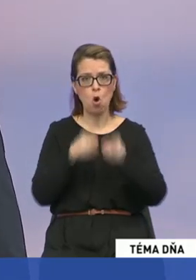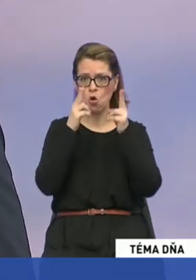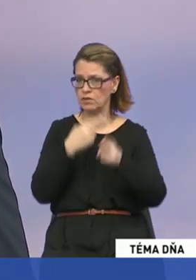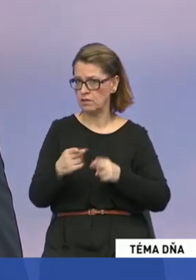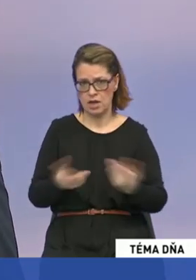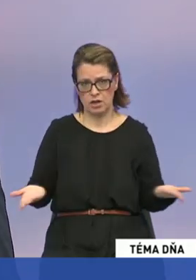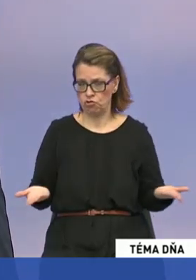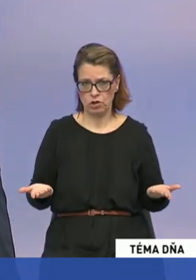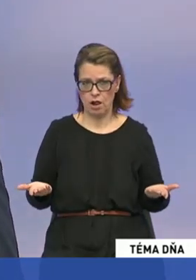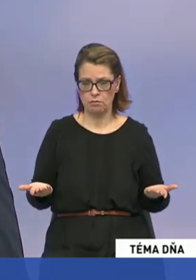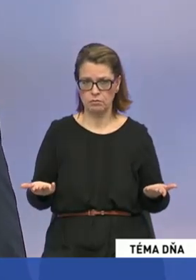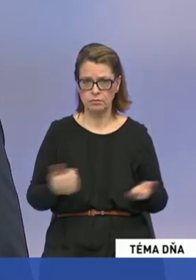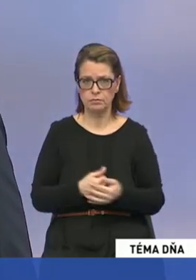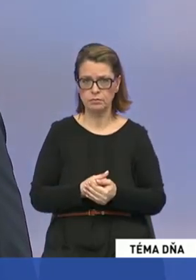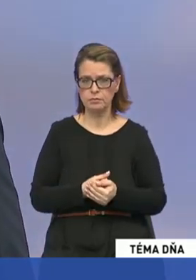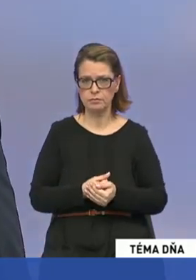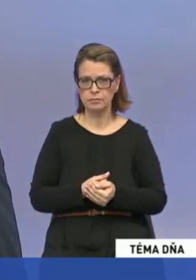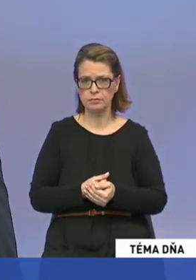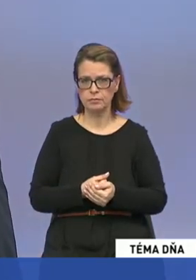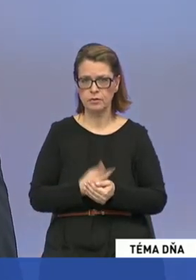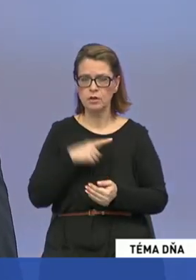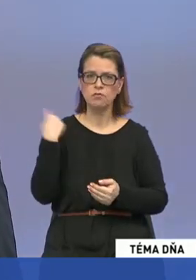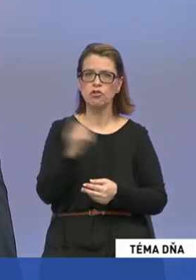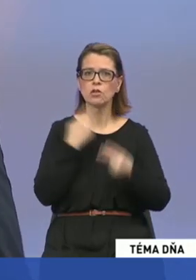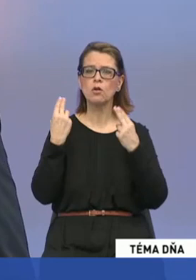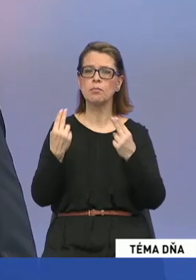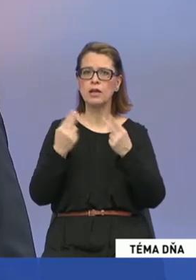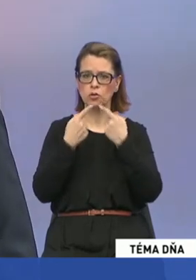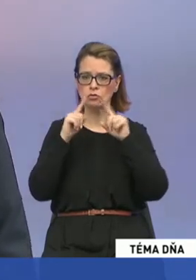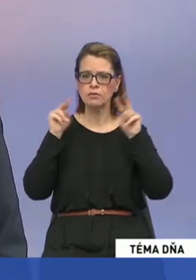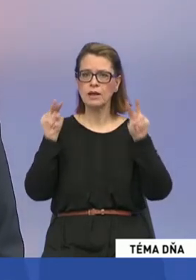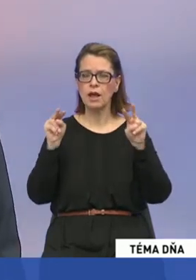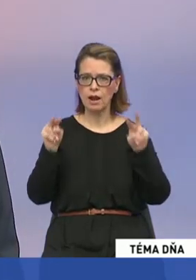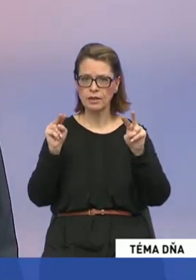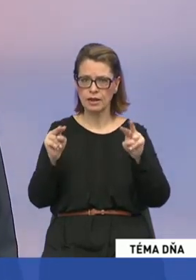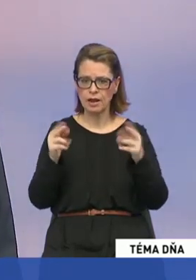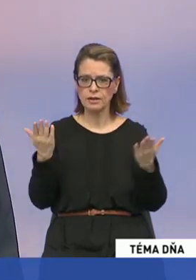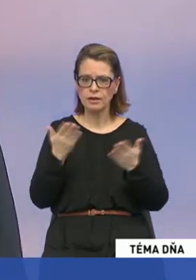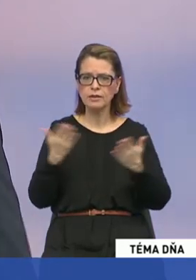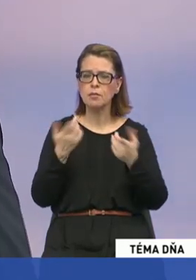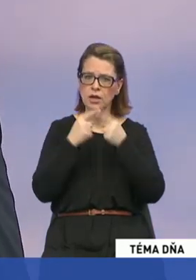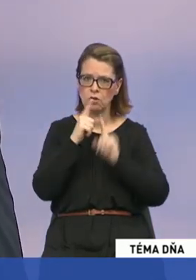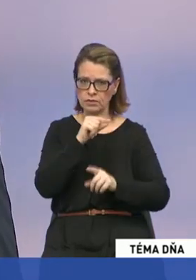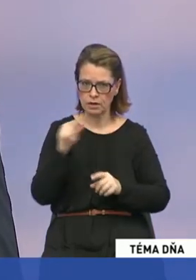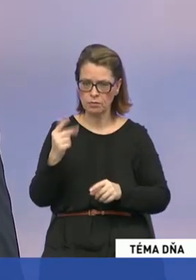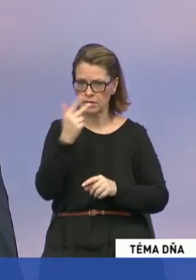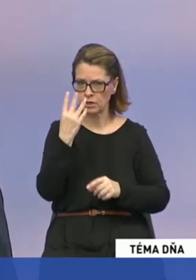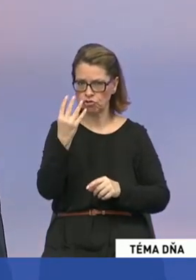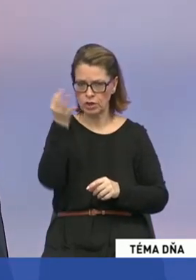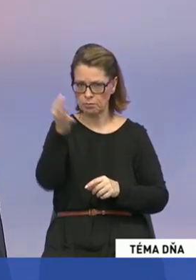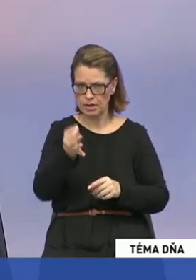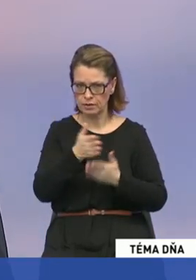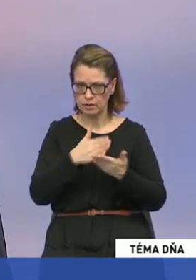Dostali sme sa do stavu, kedy všetok majetok slovenských elektrárník, kde má Slovenská republika 34-percentný podiel.